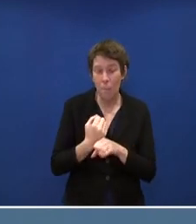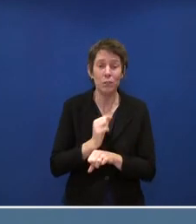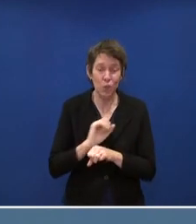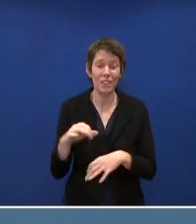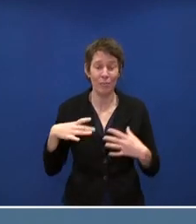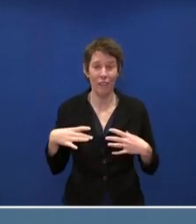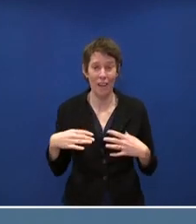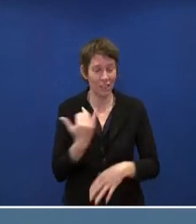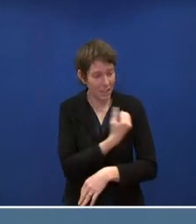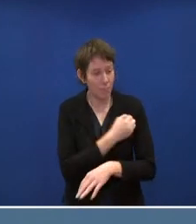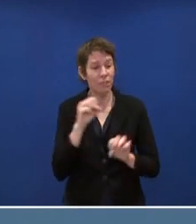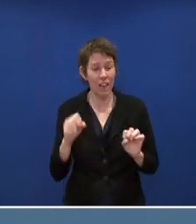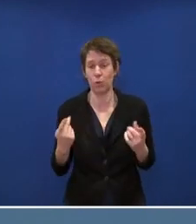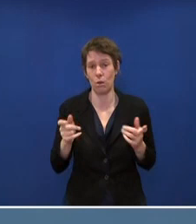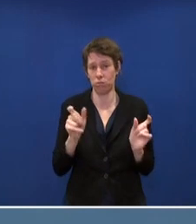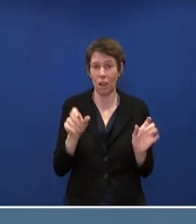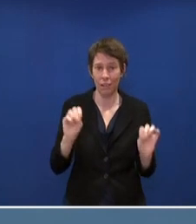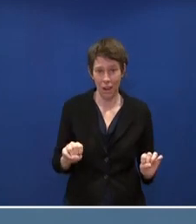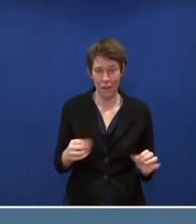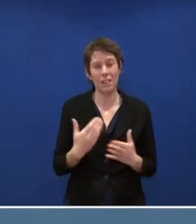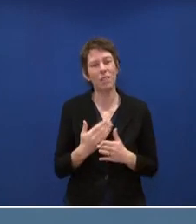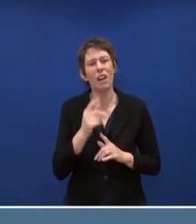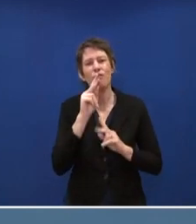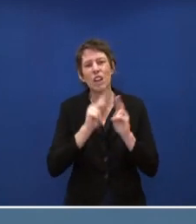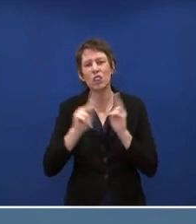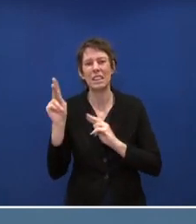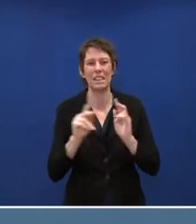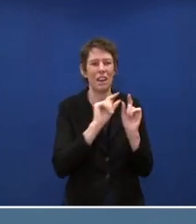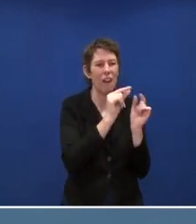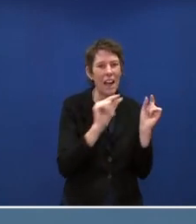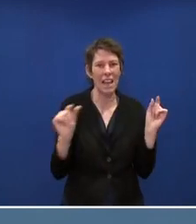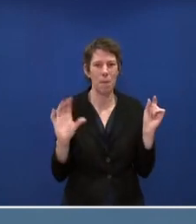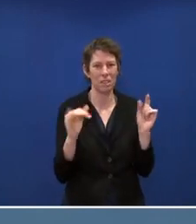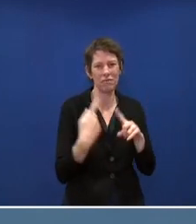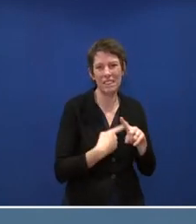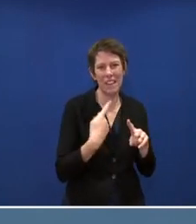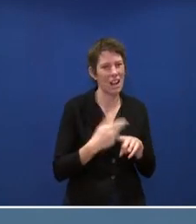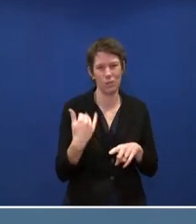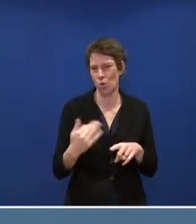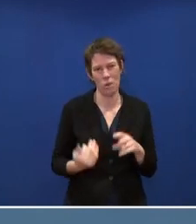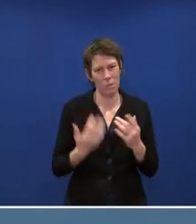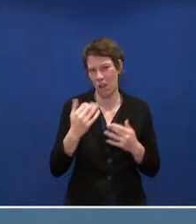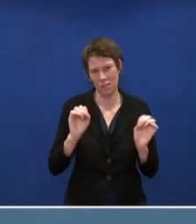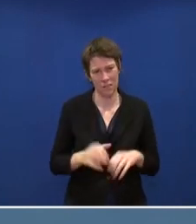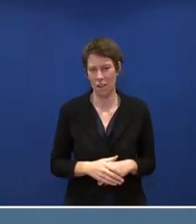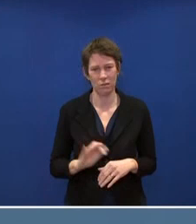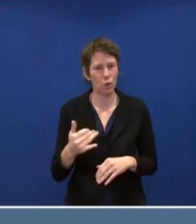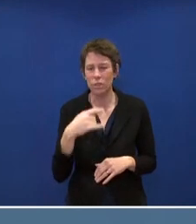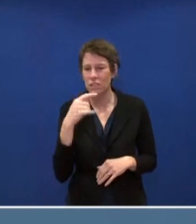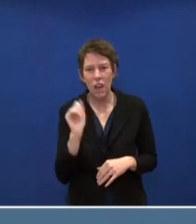arbeiten. Auch deswegen gibt es da verschiedene Variablen, die ich jetzt noch nicht absehen kann und noch nicht sagen kann,